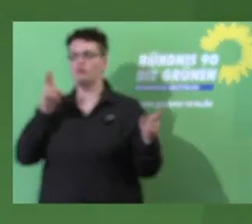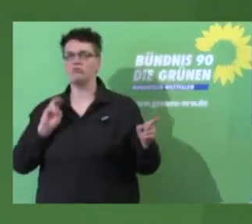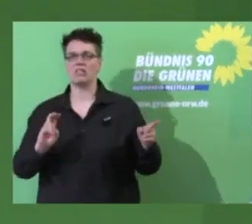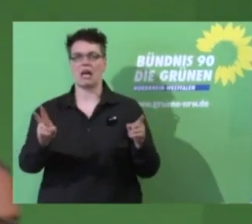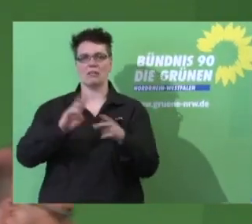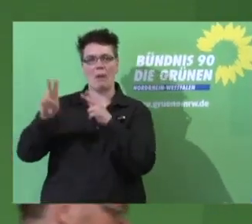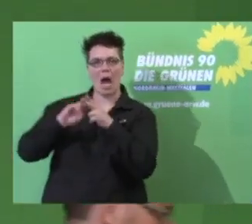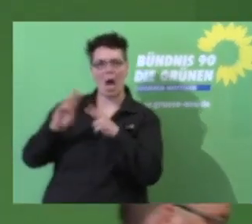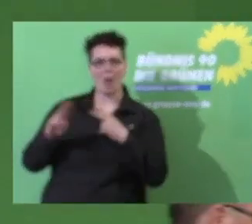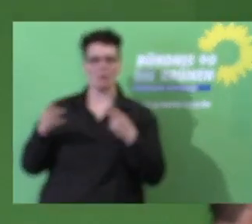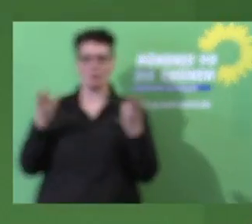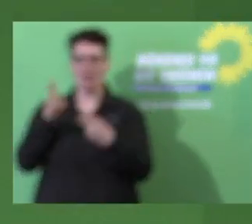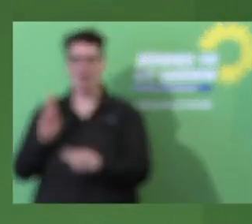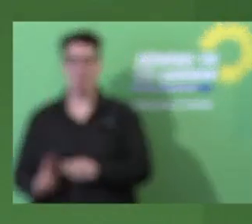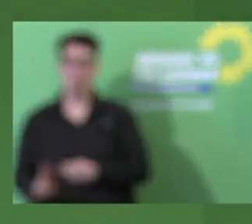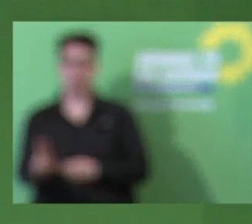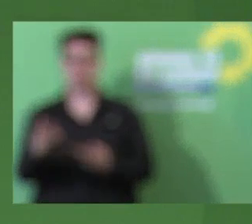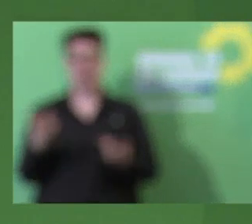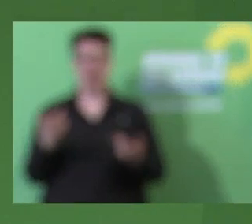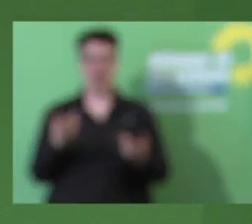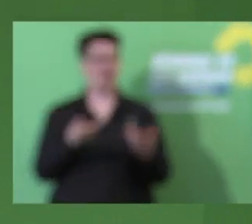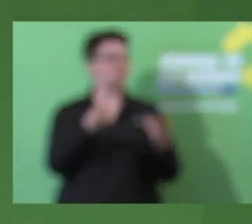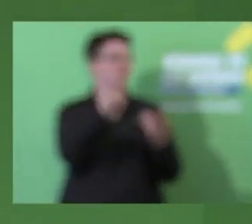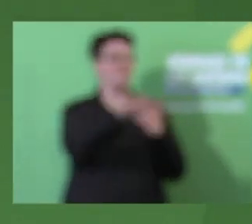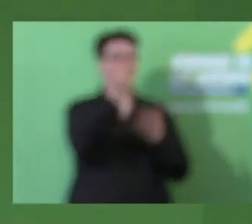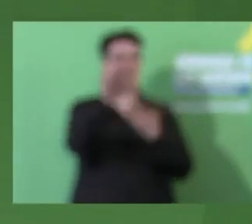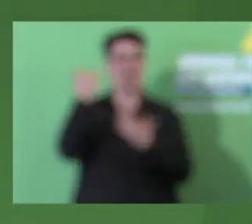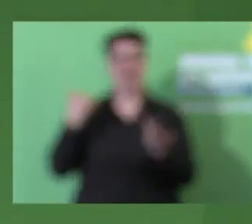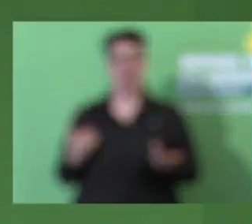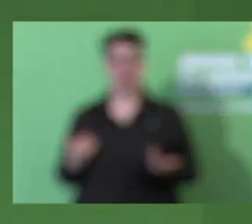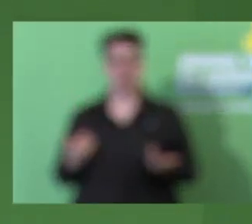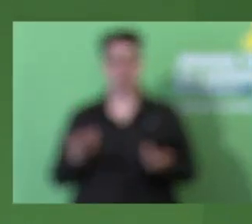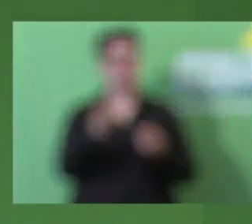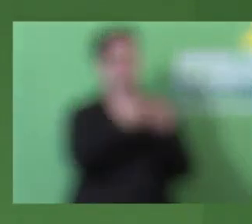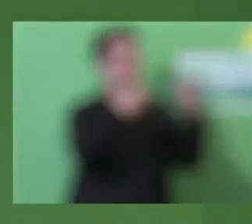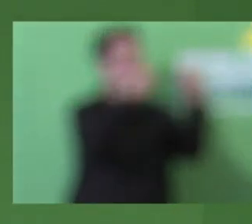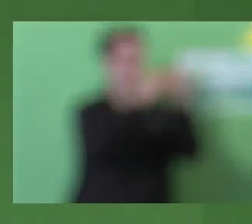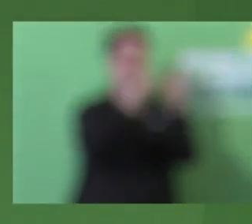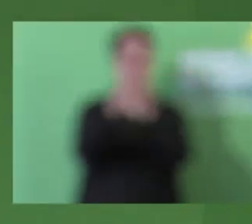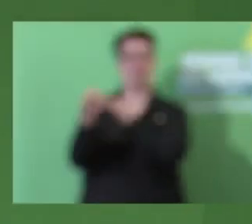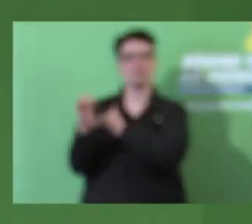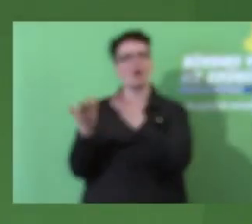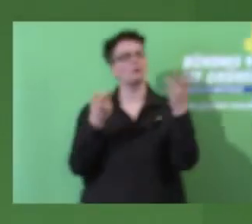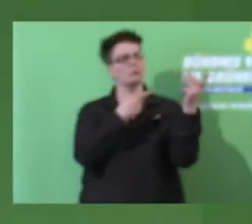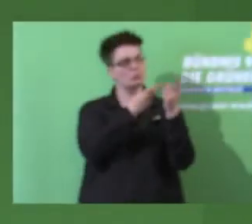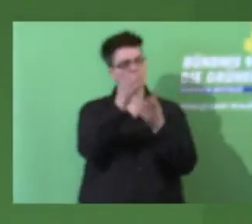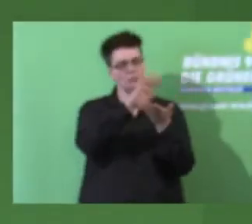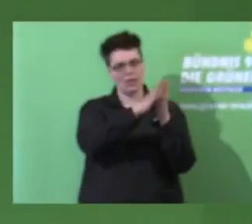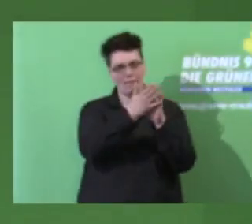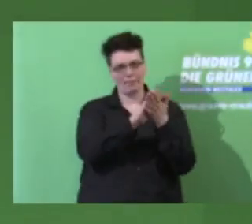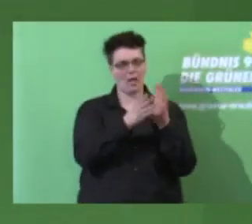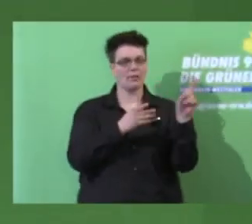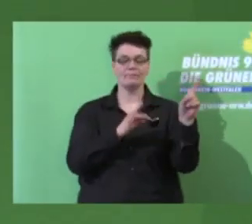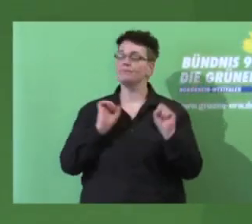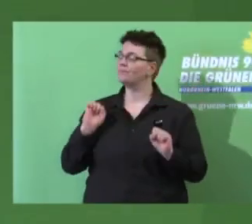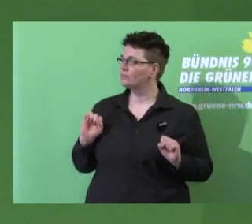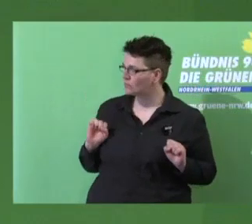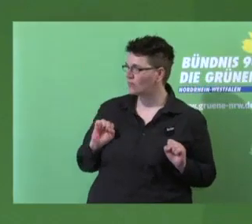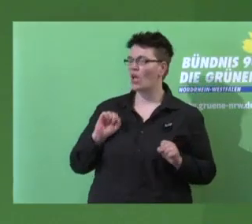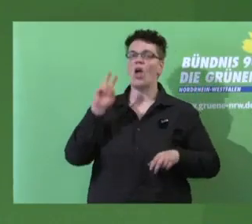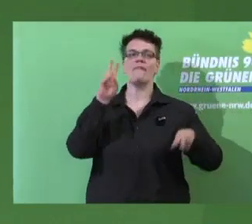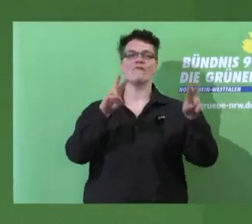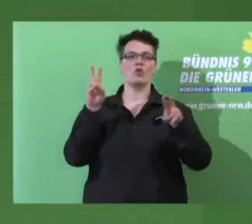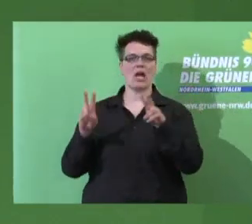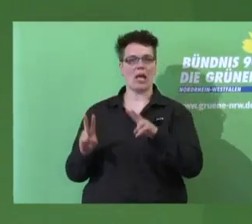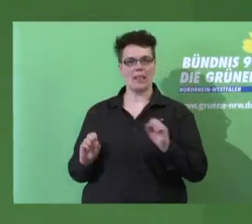-Bahnen? Der Bund hat sich mit den Ländern geeinigt und gesagt, nach Föderalismusreform 2, der Bund ist nicht mehr